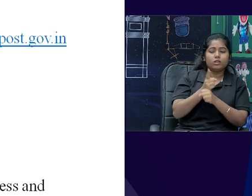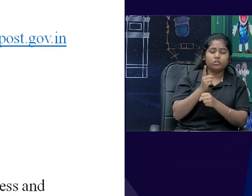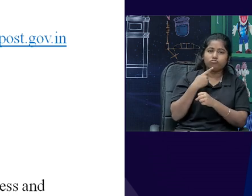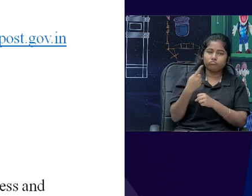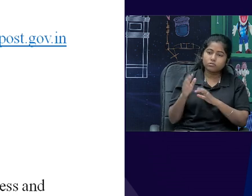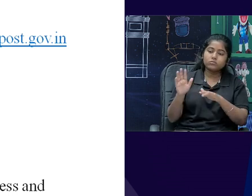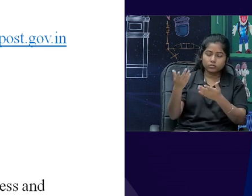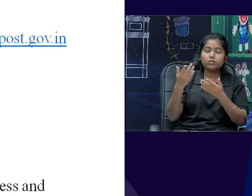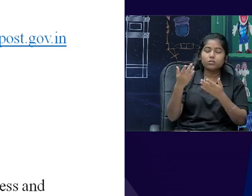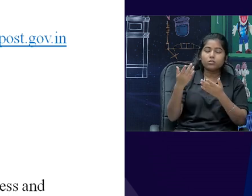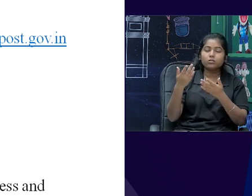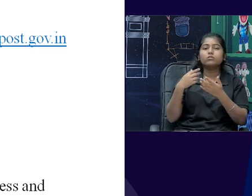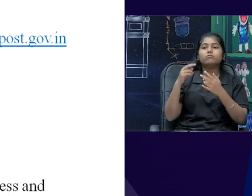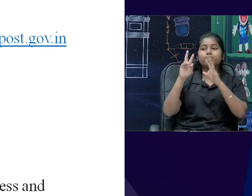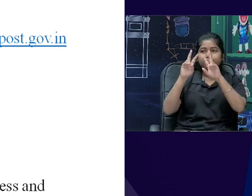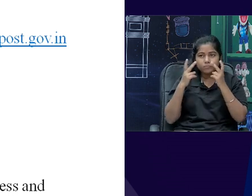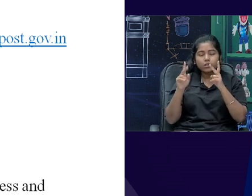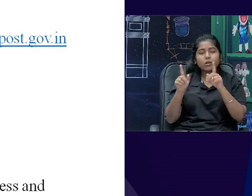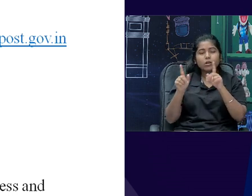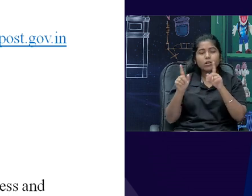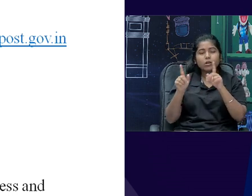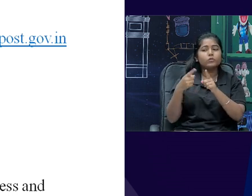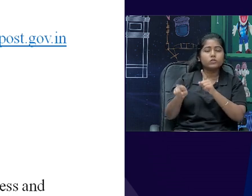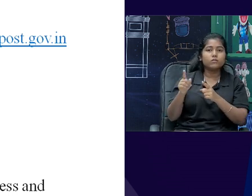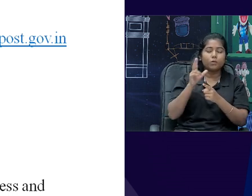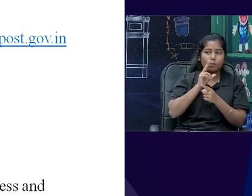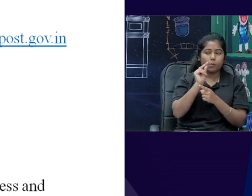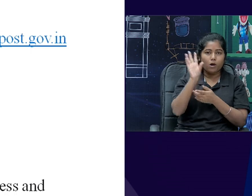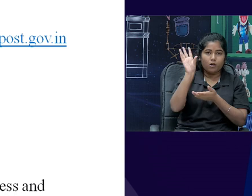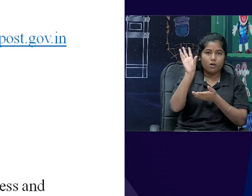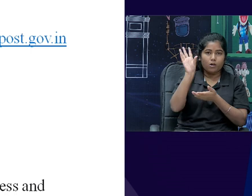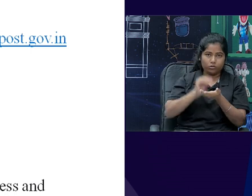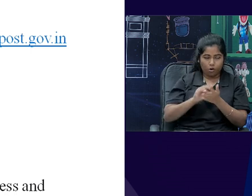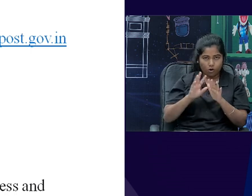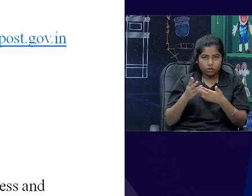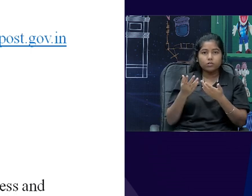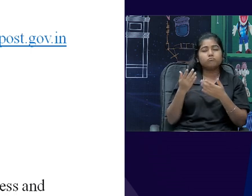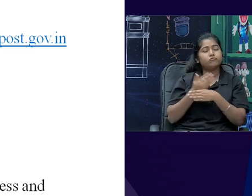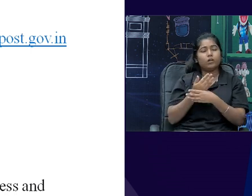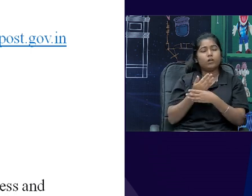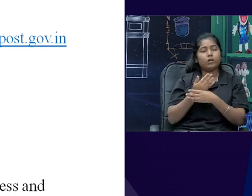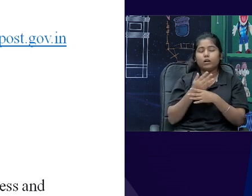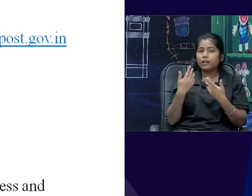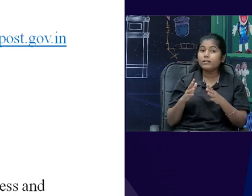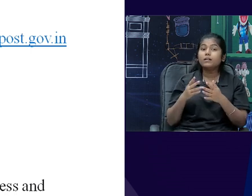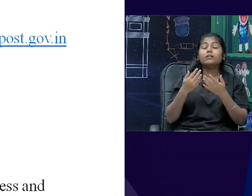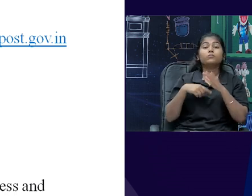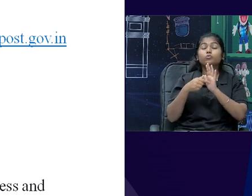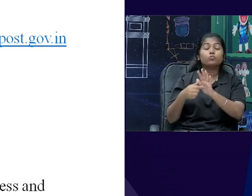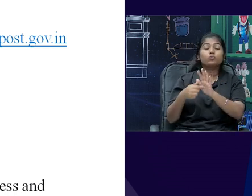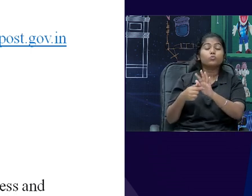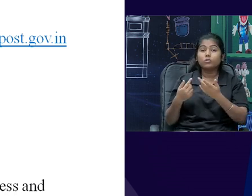area में तो देखें record a podcast or an audio file where they visit the website of the postal department